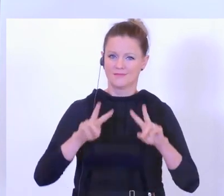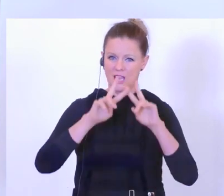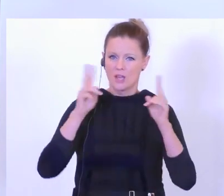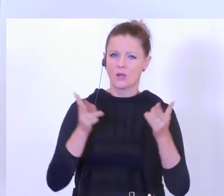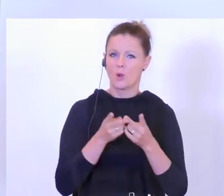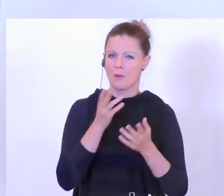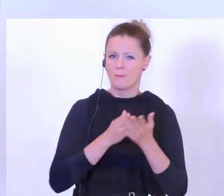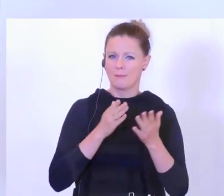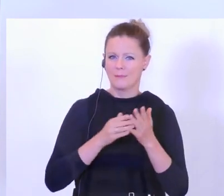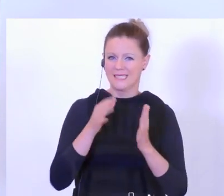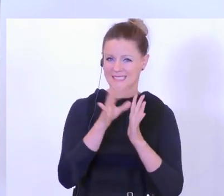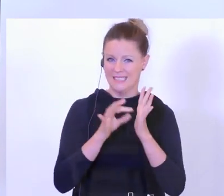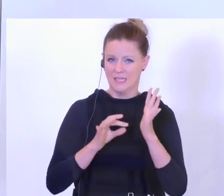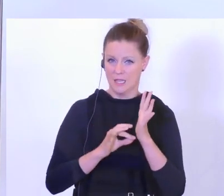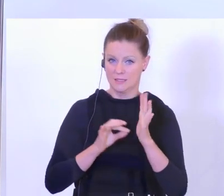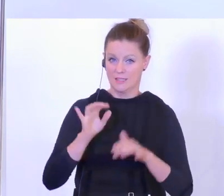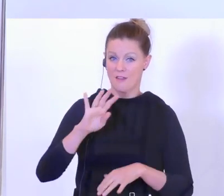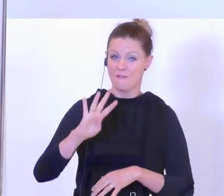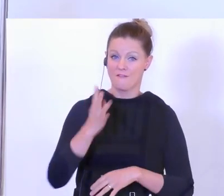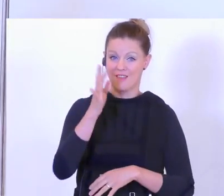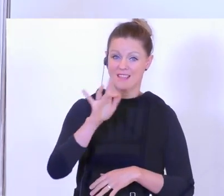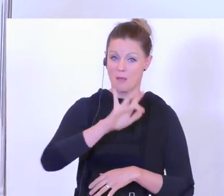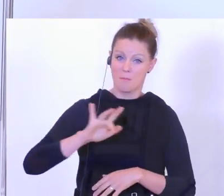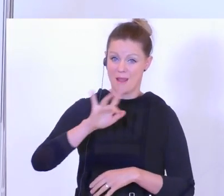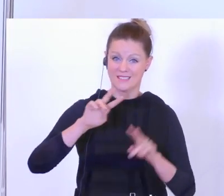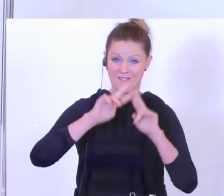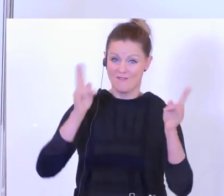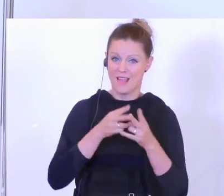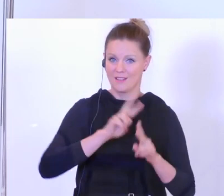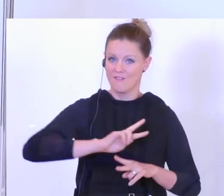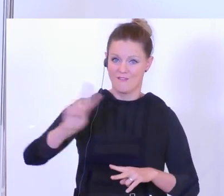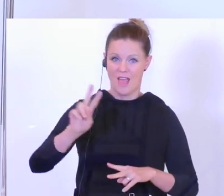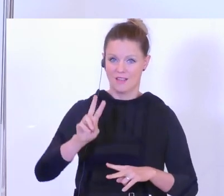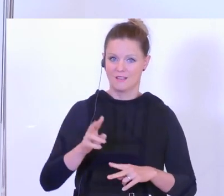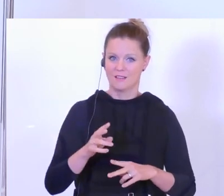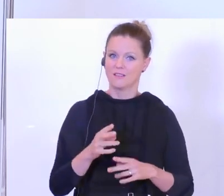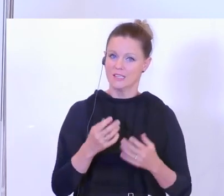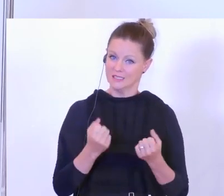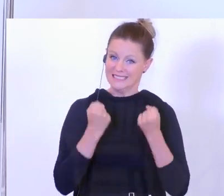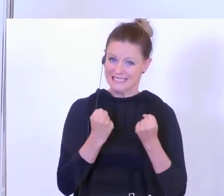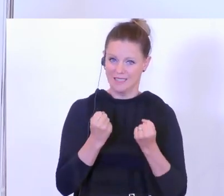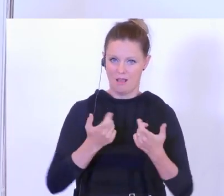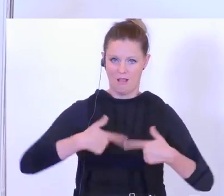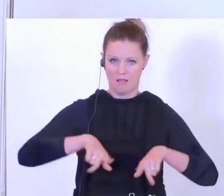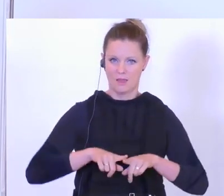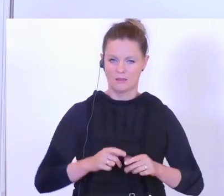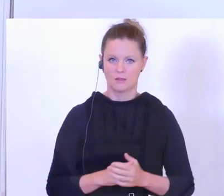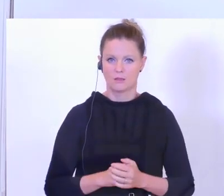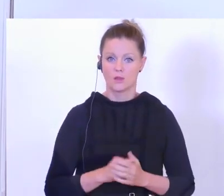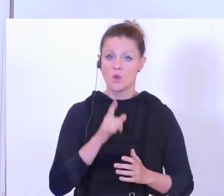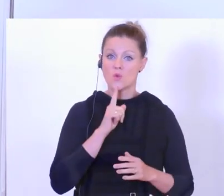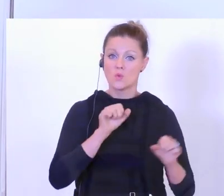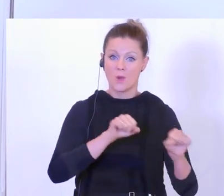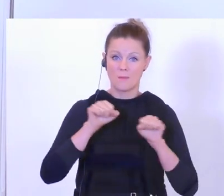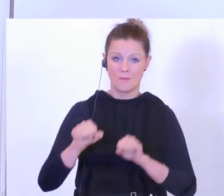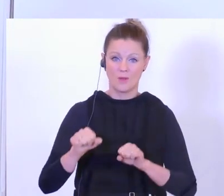Index haben wir Platz 4 weltweit als eines der sichersten Länder. Das geht aber nur, wenn